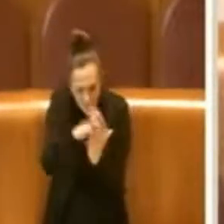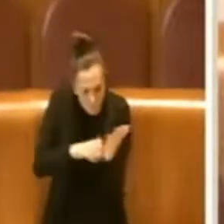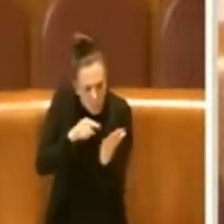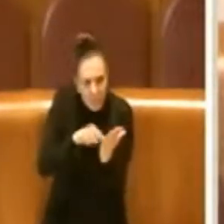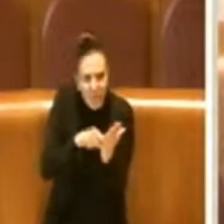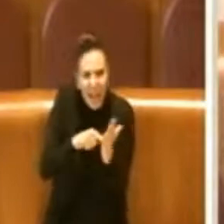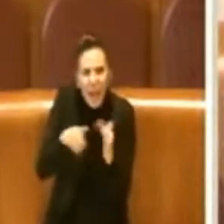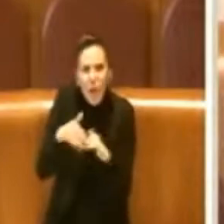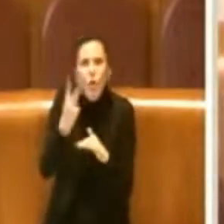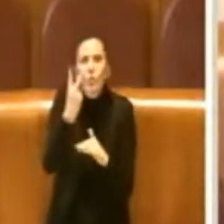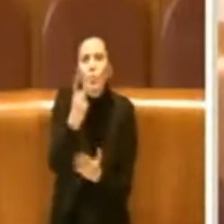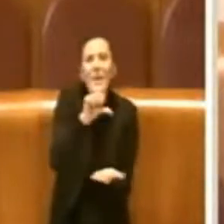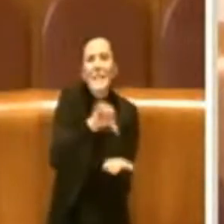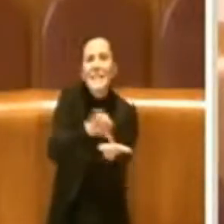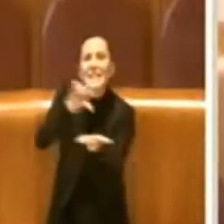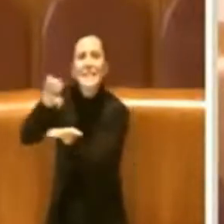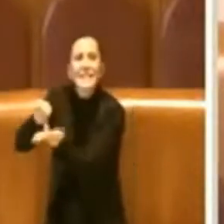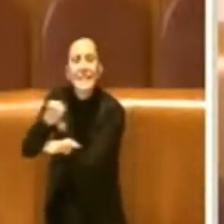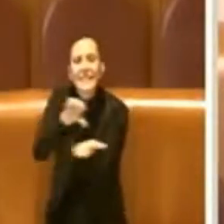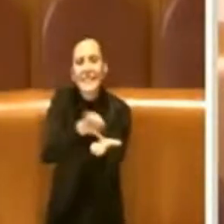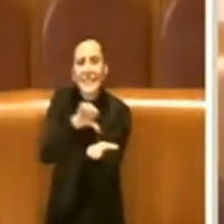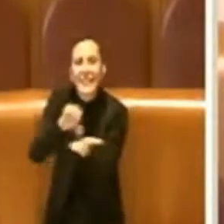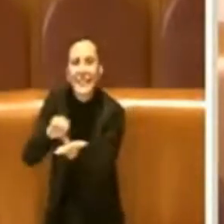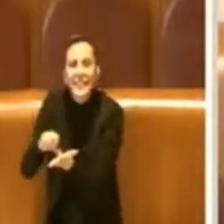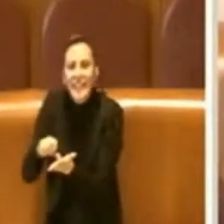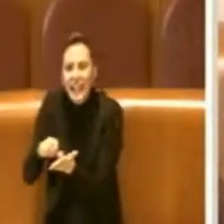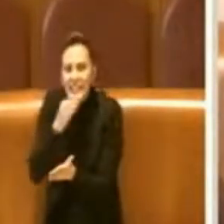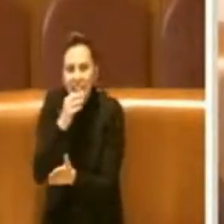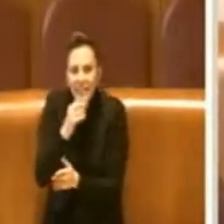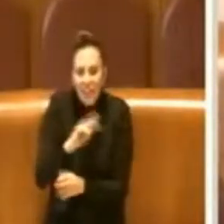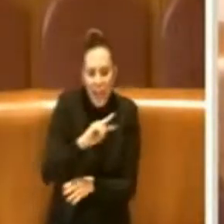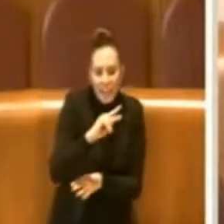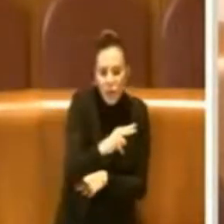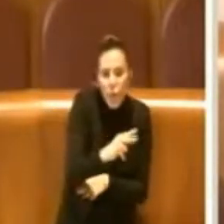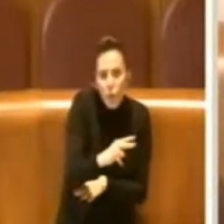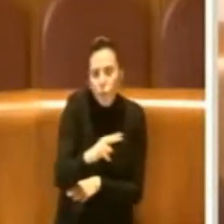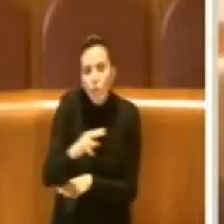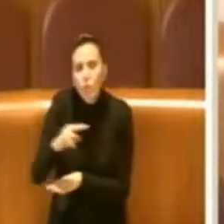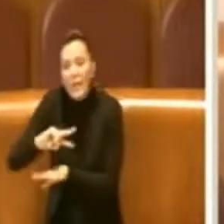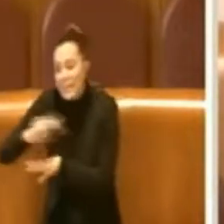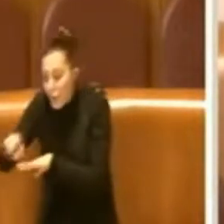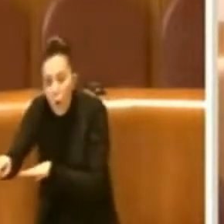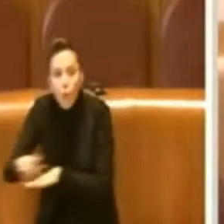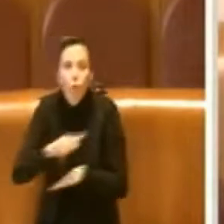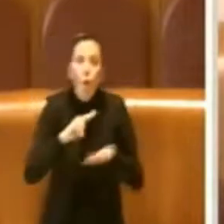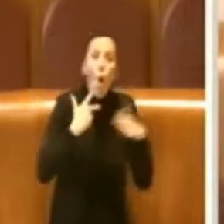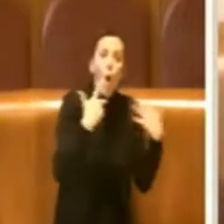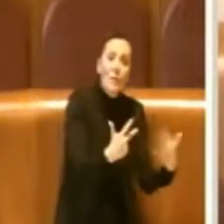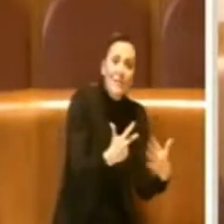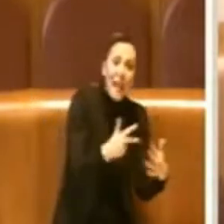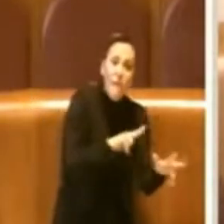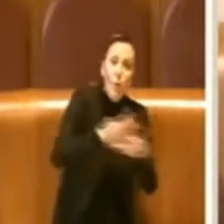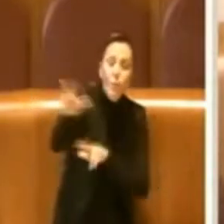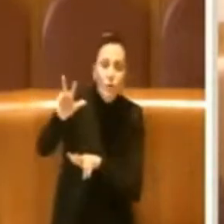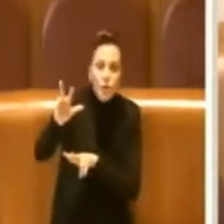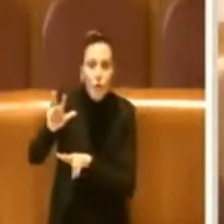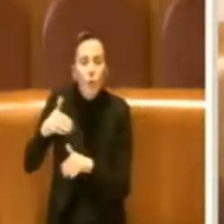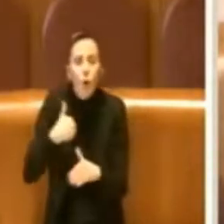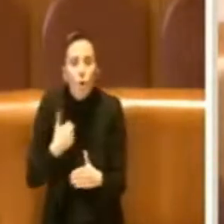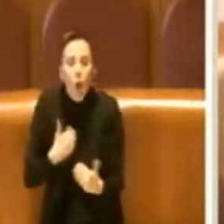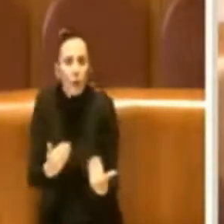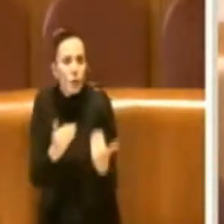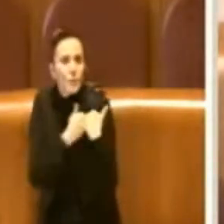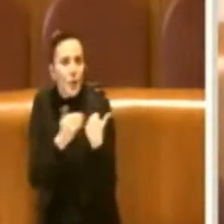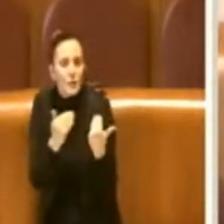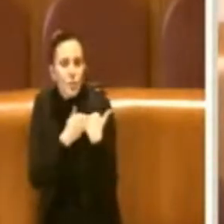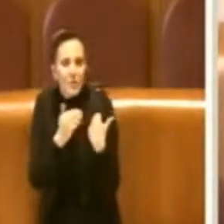Parliamo di due sedi che sono rispettivamente al secondo e all'ottavo municipio. Io personalmente, e me ne assumo la responsabilità, mi rifiuto